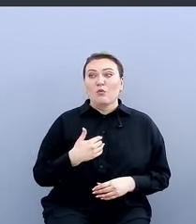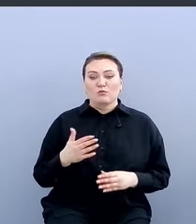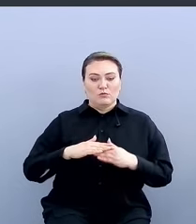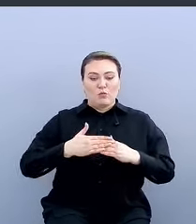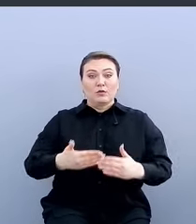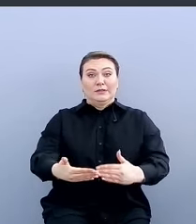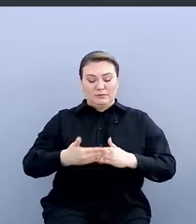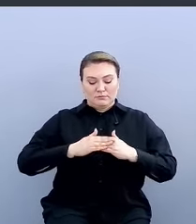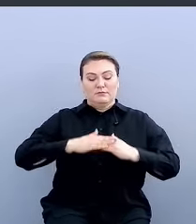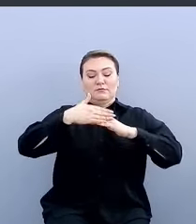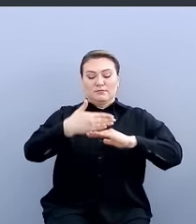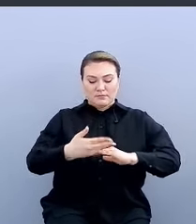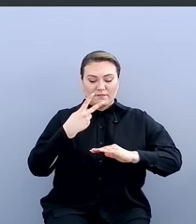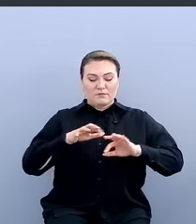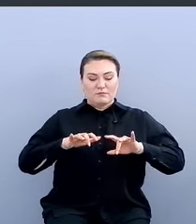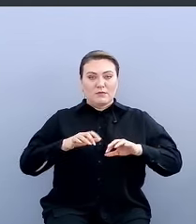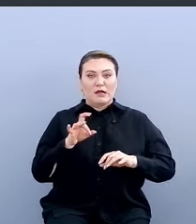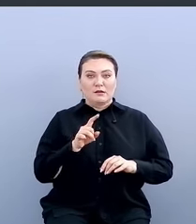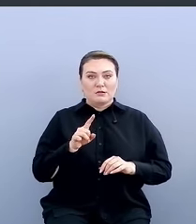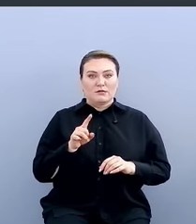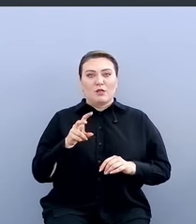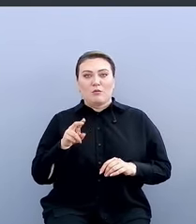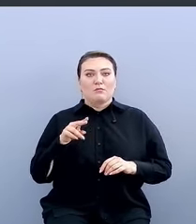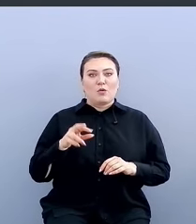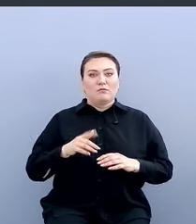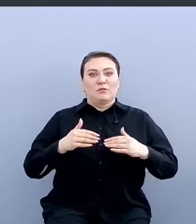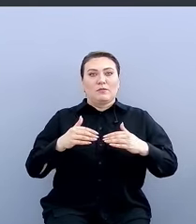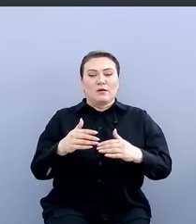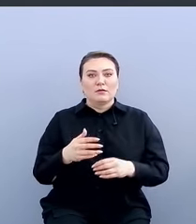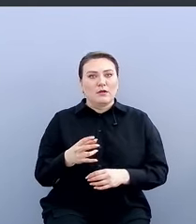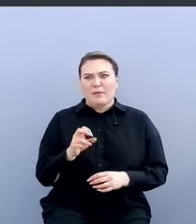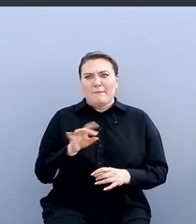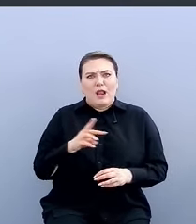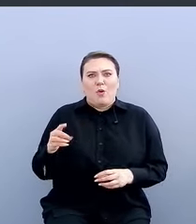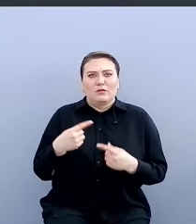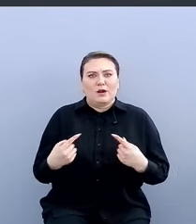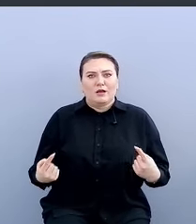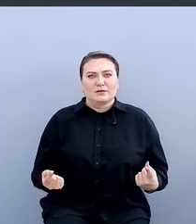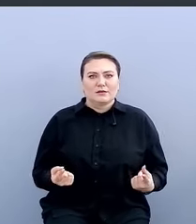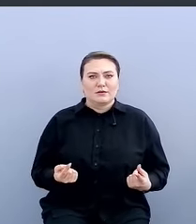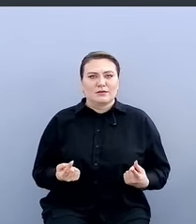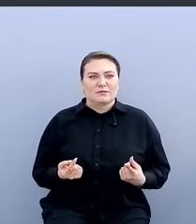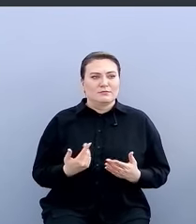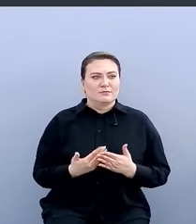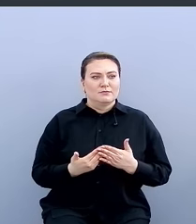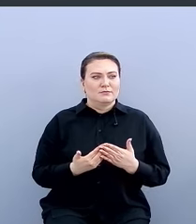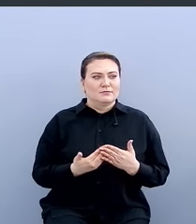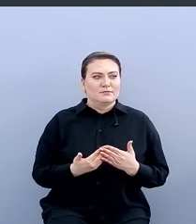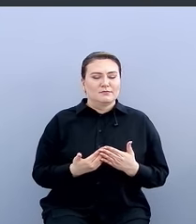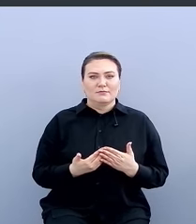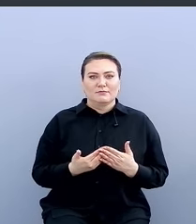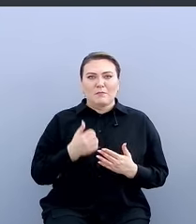ноутбук, его открыть, один раз ввести, там, логин, пароль, второй фактор, не миллион разных различных